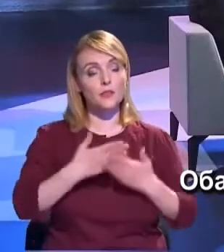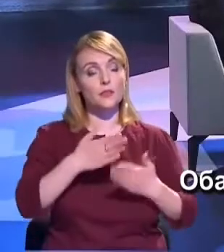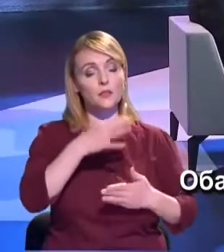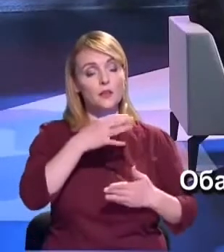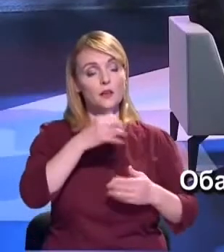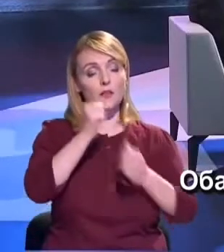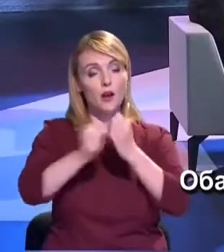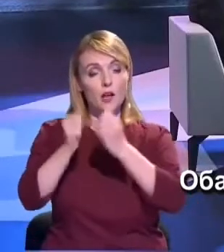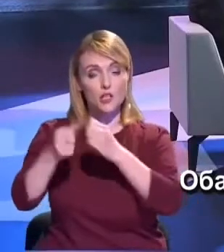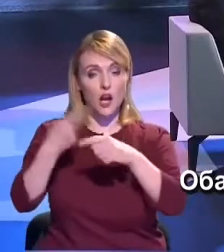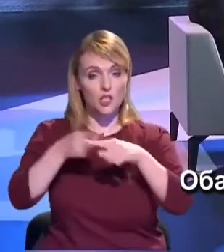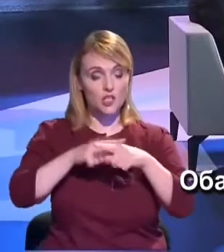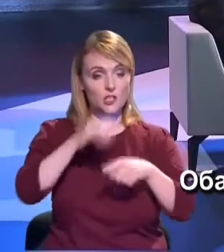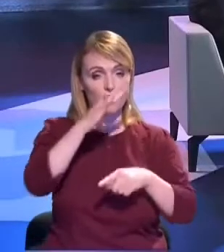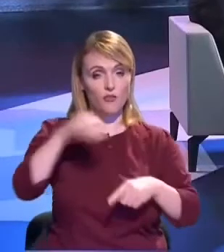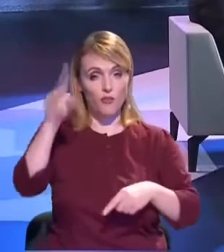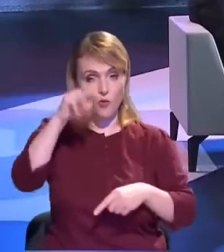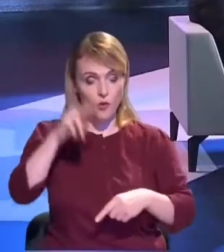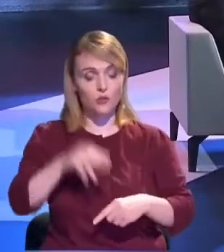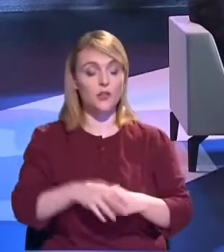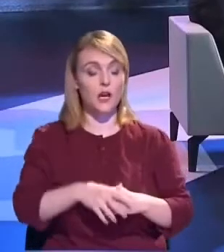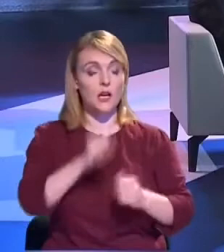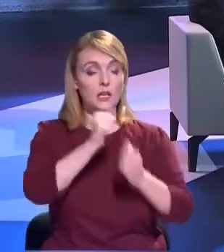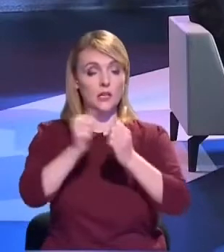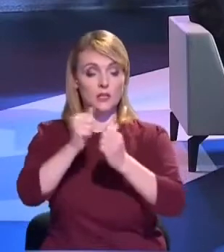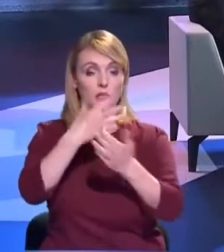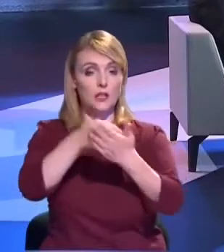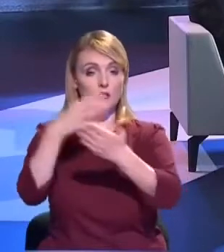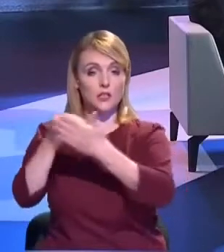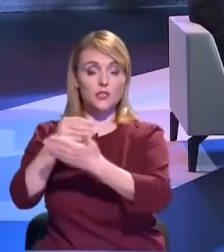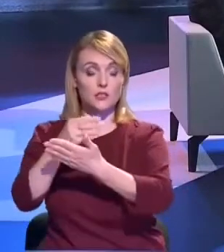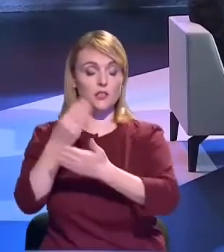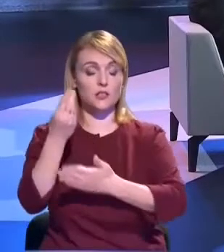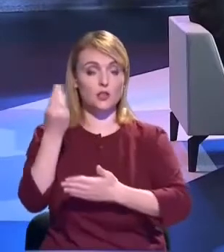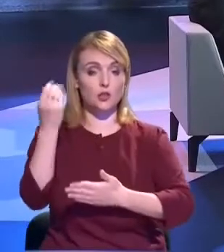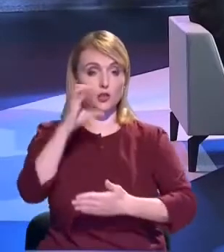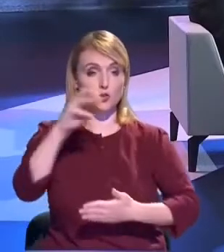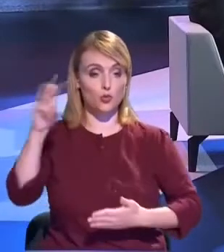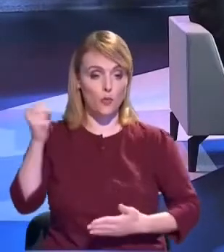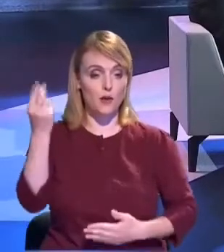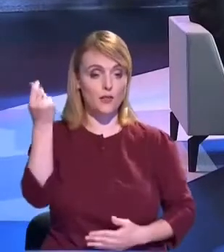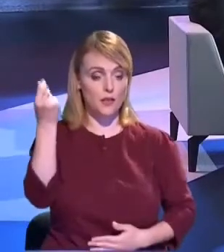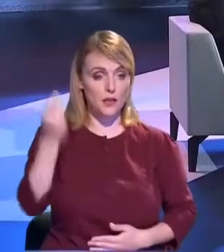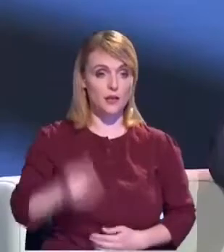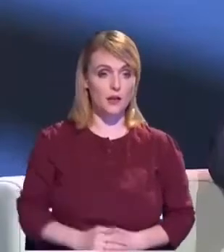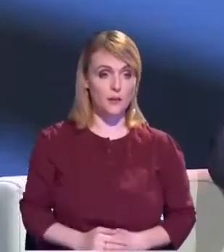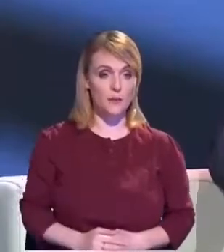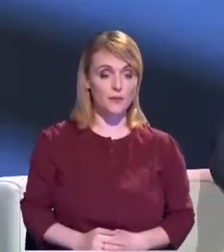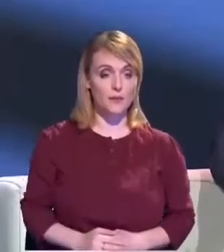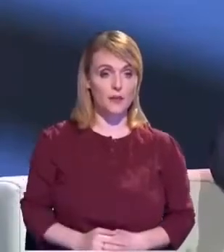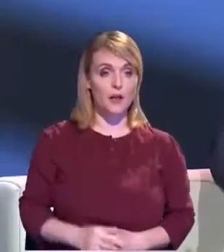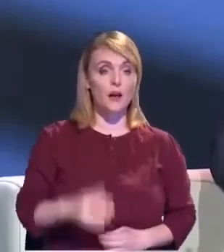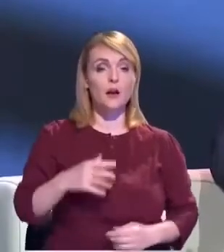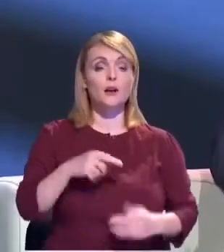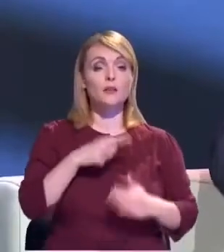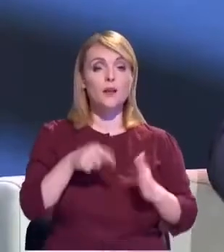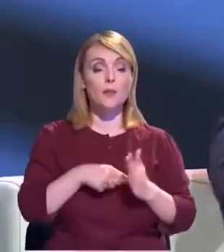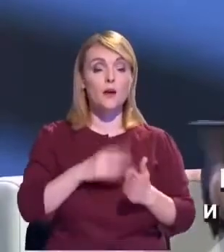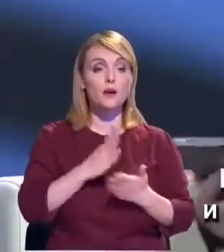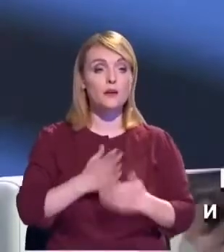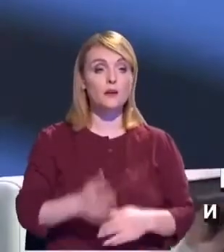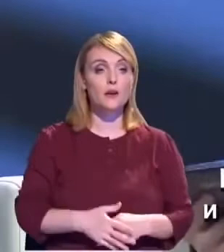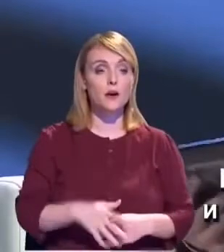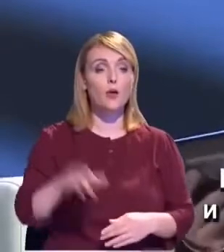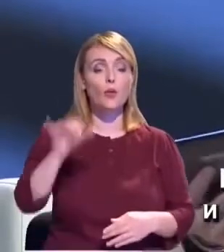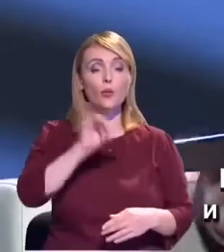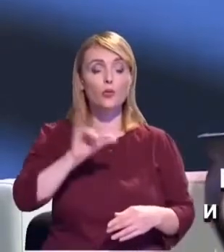200 de milioane de lei. În total ar fi aproape 500 de milioane de lei. Întrebarea fixă ar fi, cum sunt